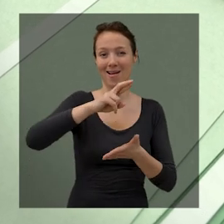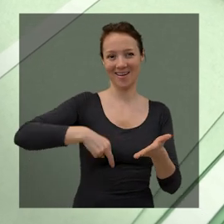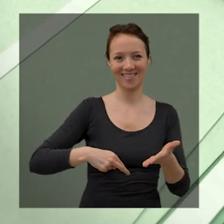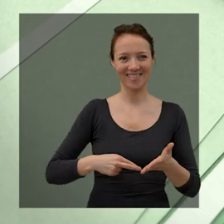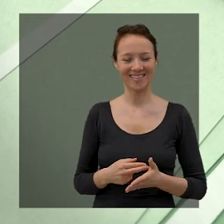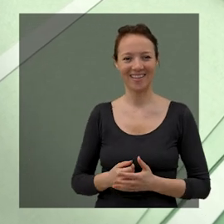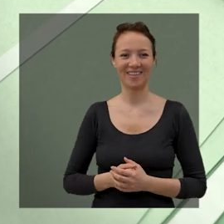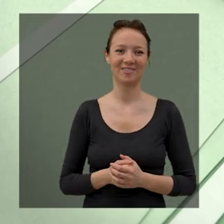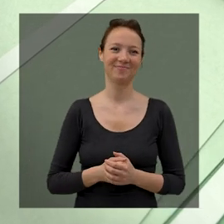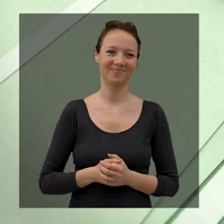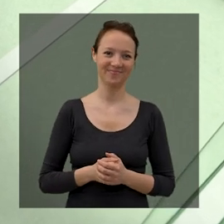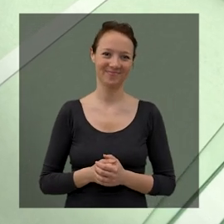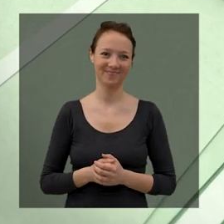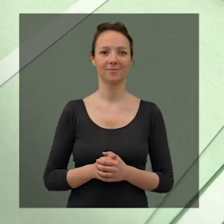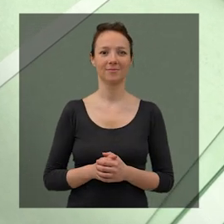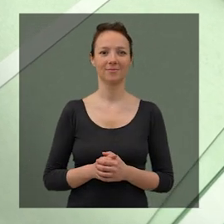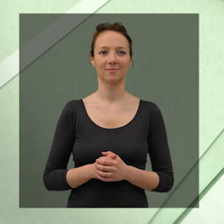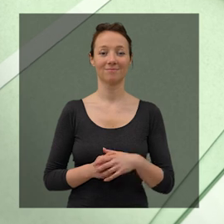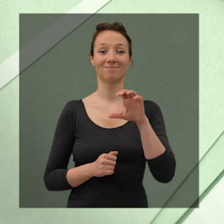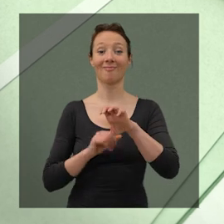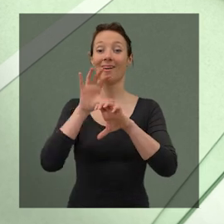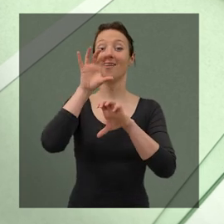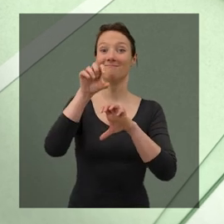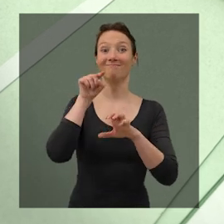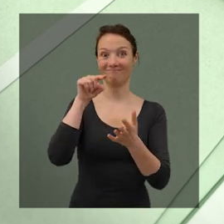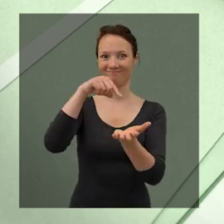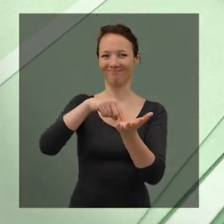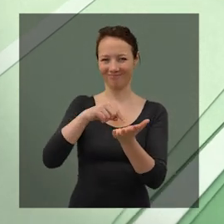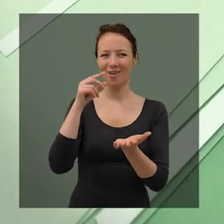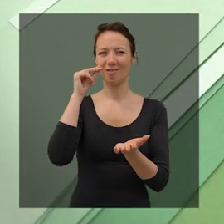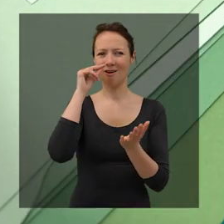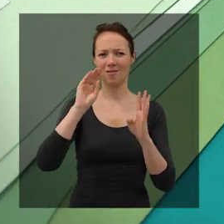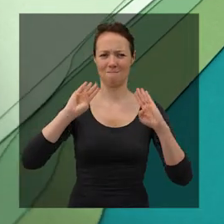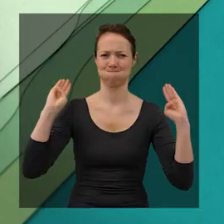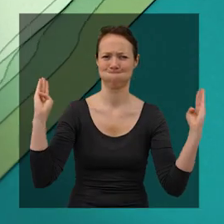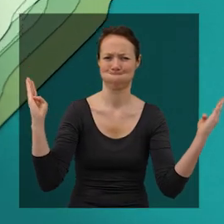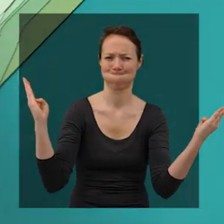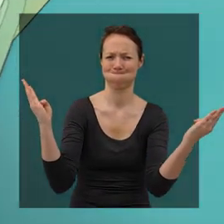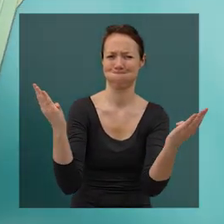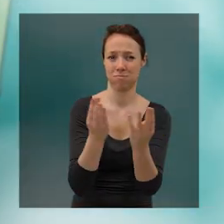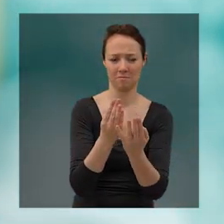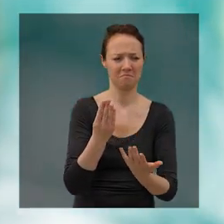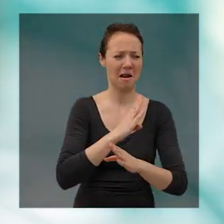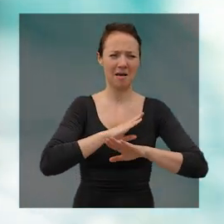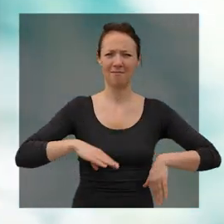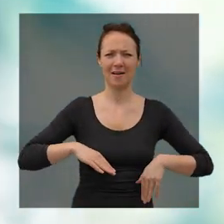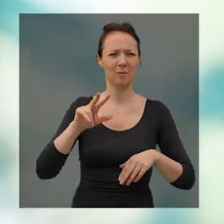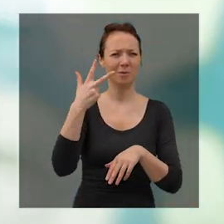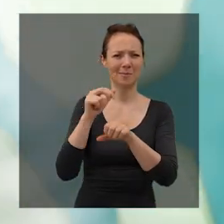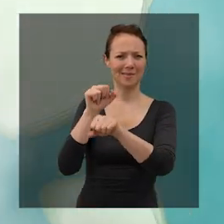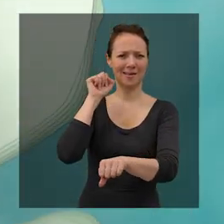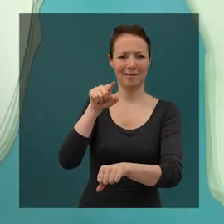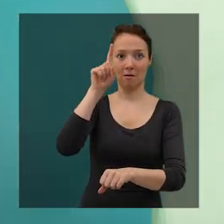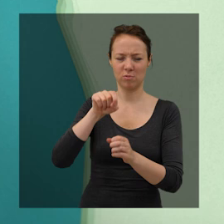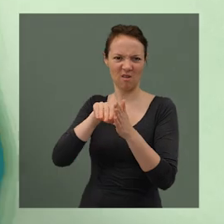prendra bientôt le nom de Reusé. De l'autre côté de la Loire, Nantes se dote d'un puissant rempart dès la fin du